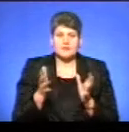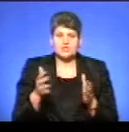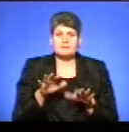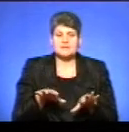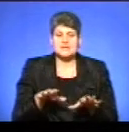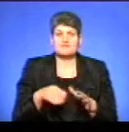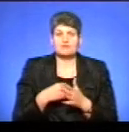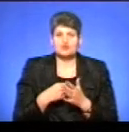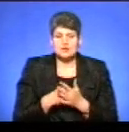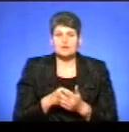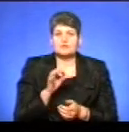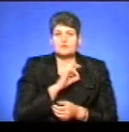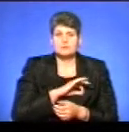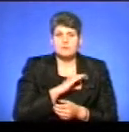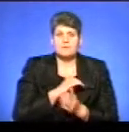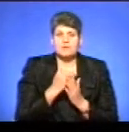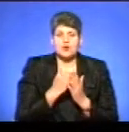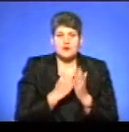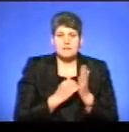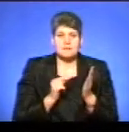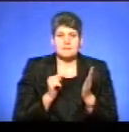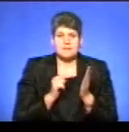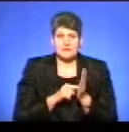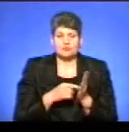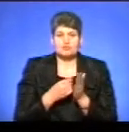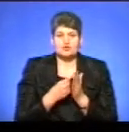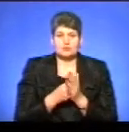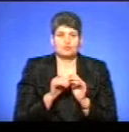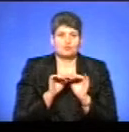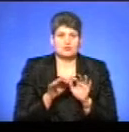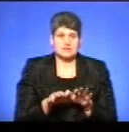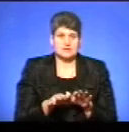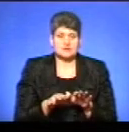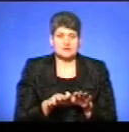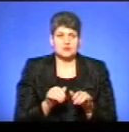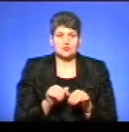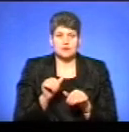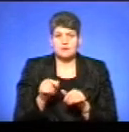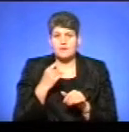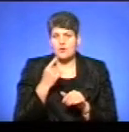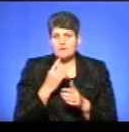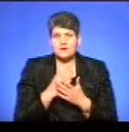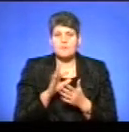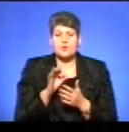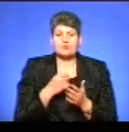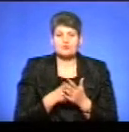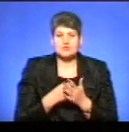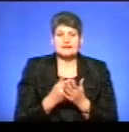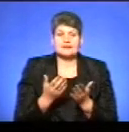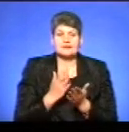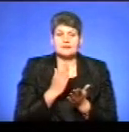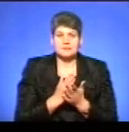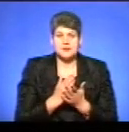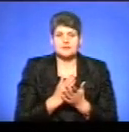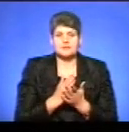місцевих бюджетів застосовують програмно-цільовий метод у бюджетному процесі. Зокрема, мова йде про бюджети, які мають